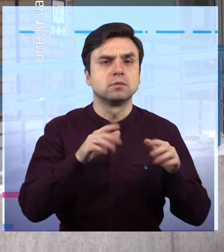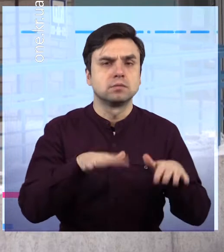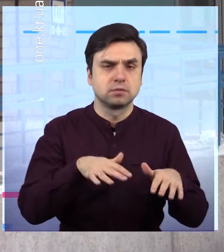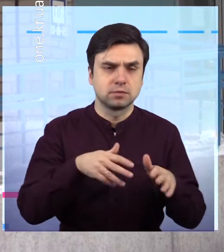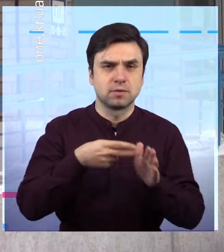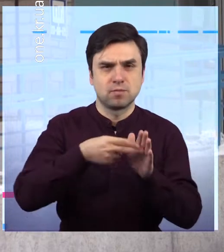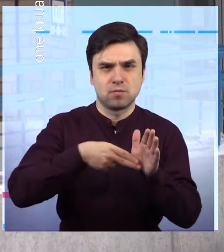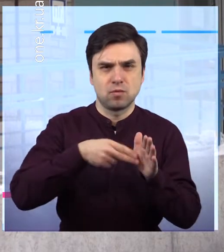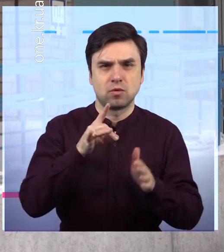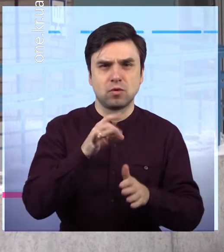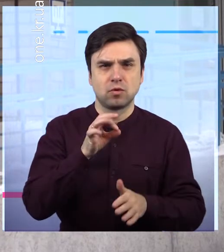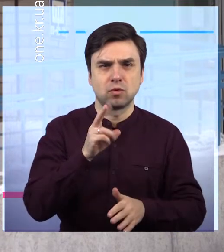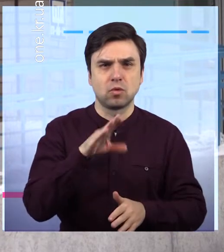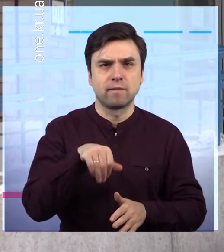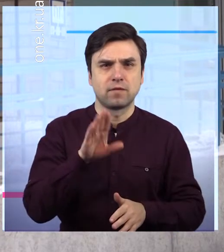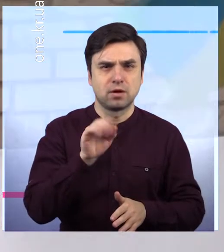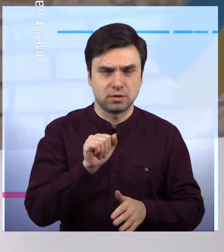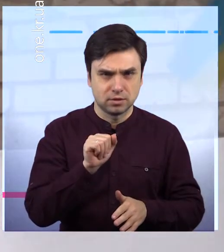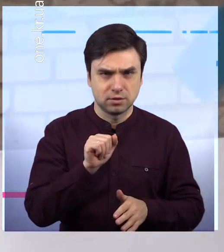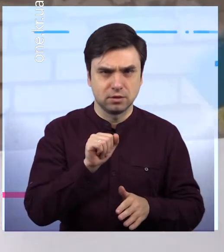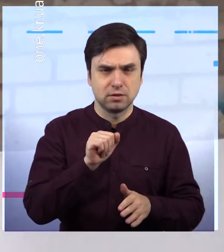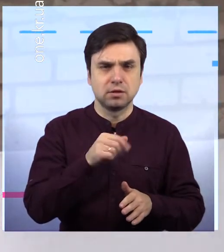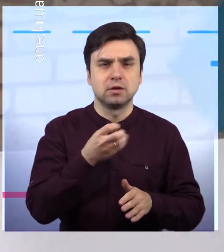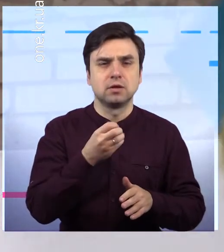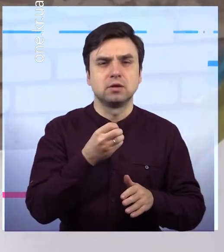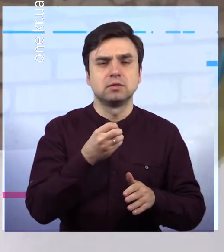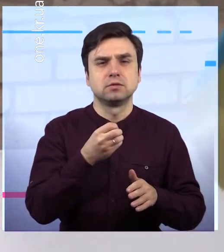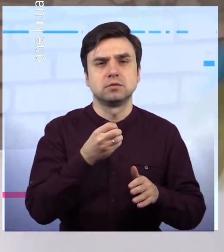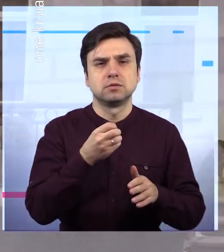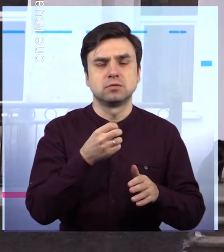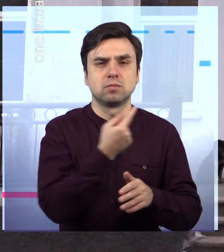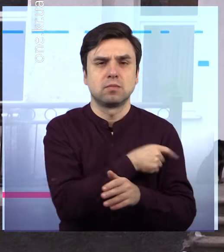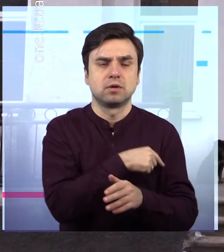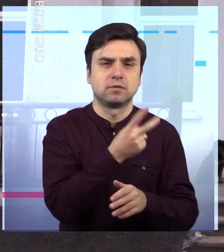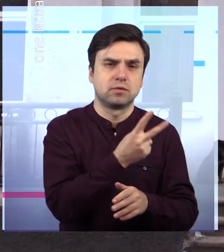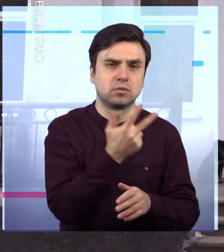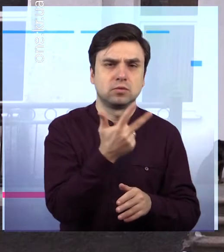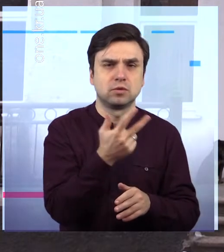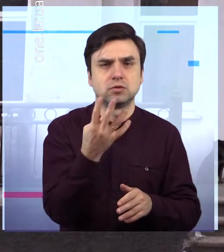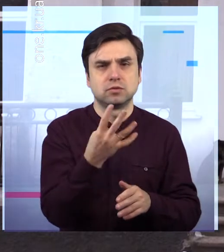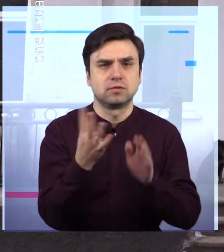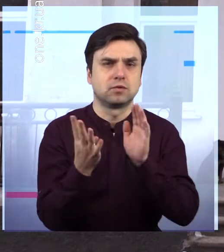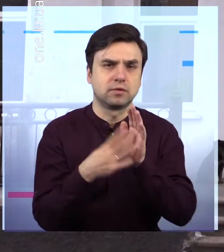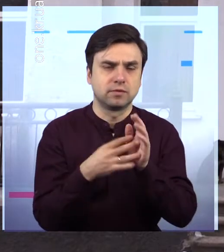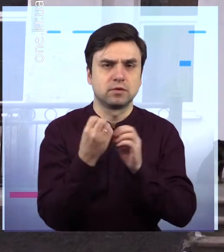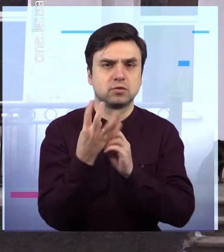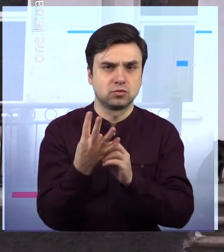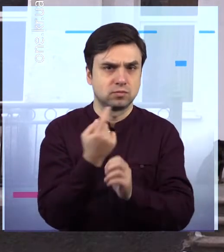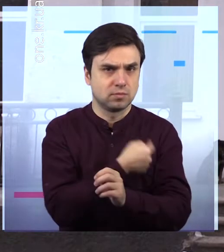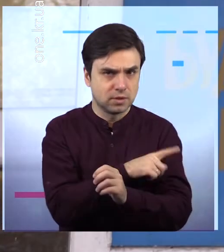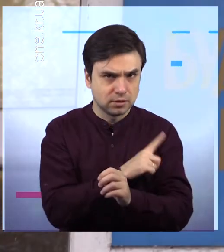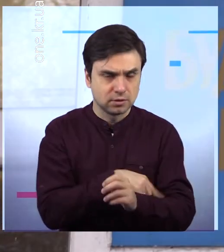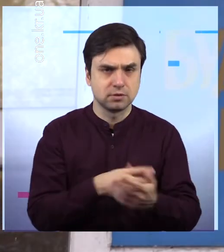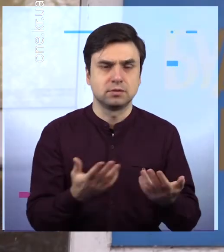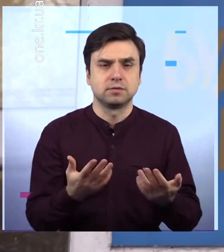станції Рокувата у будинку нічного перебування на базі 2, 3, 4, 9 та 14 міських